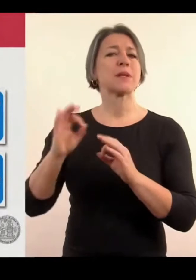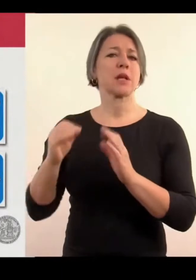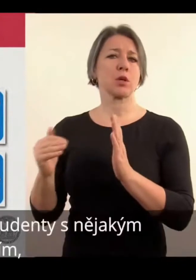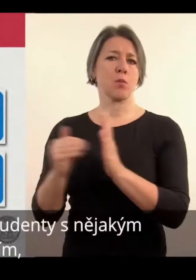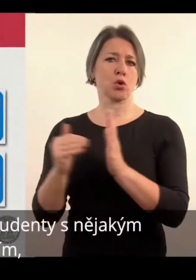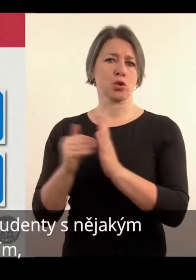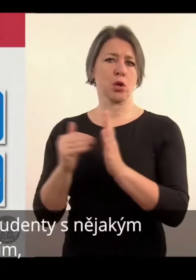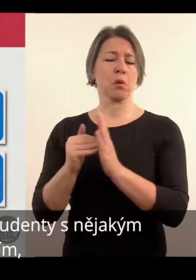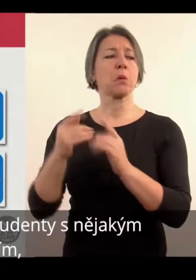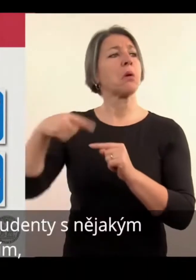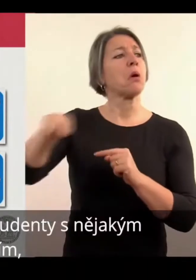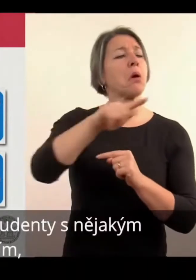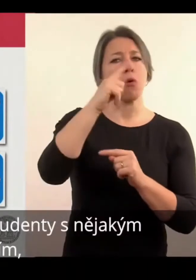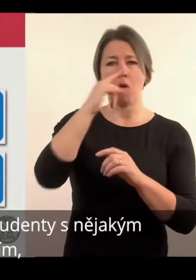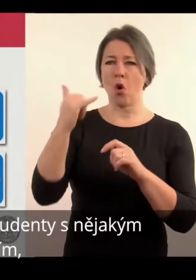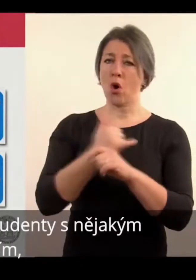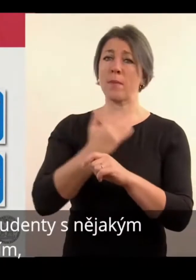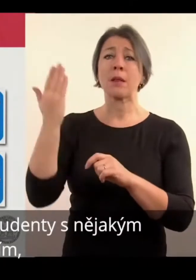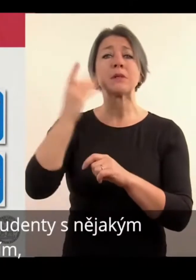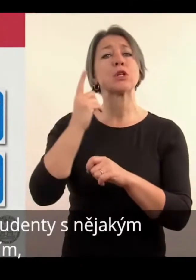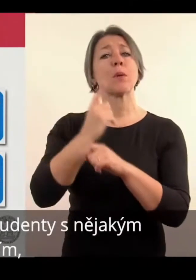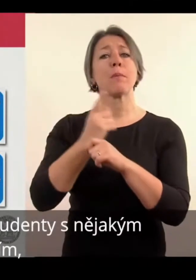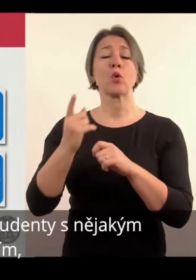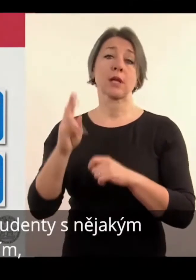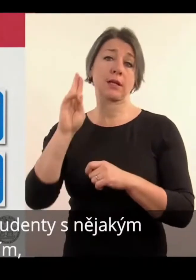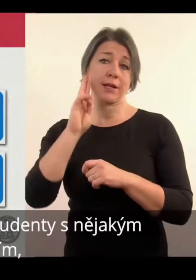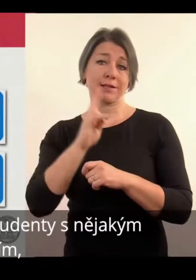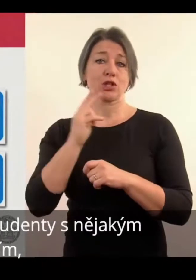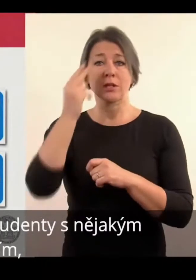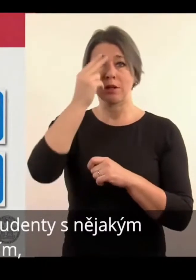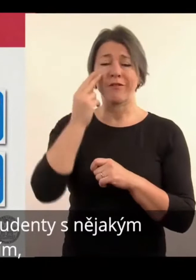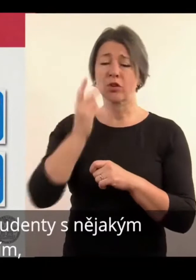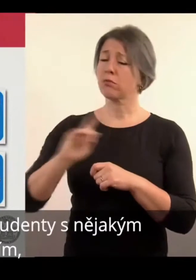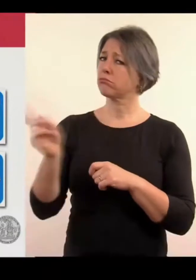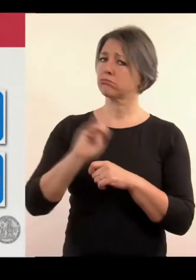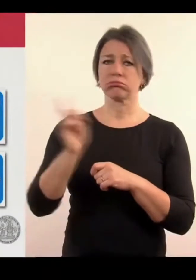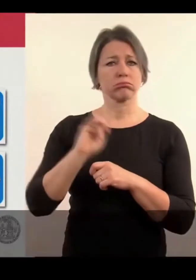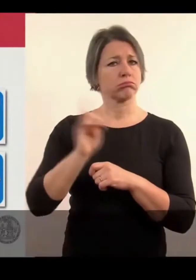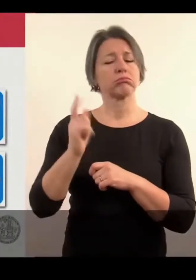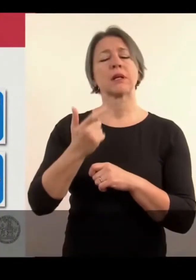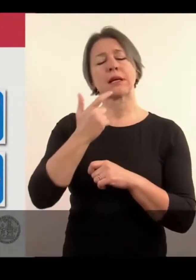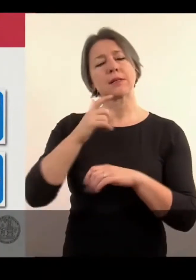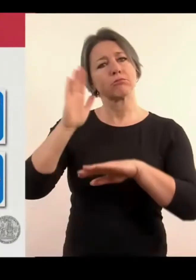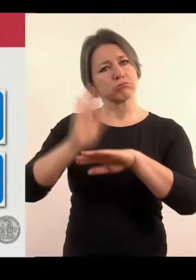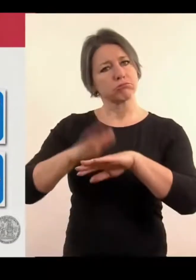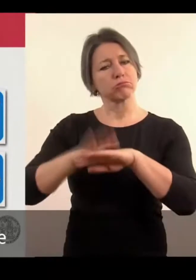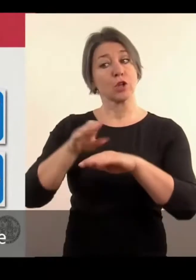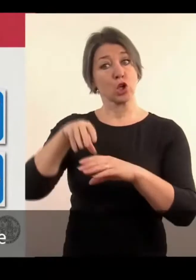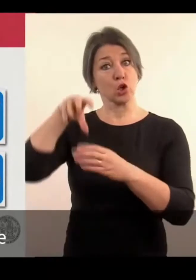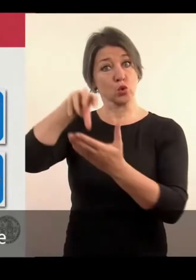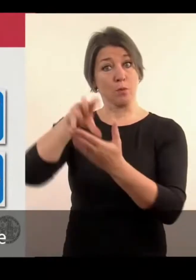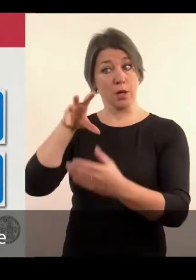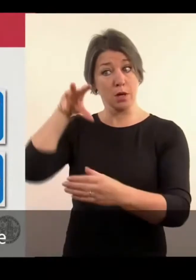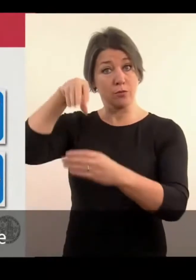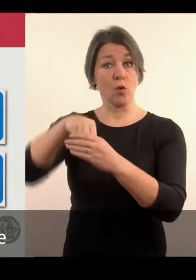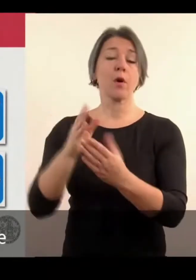si lidé myslí, že se jedná pouze o studenti s nějakým smyslovým nebo zrakovým znevýhodněm. Ale nejen. Ráda bych zůraznila, že